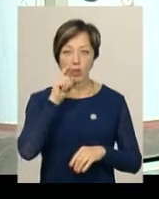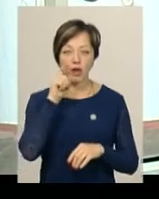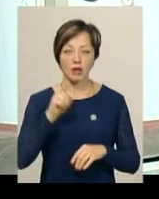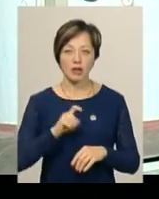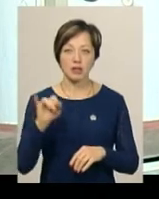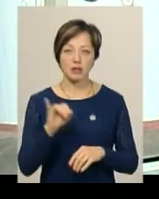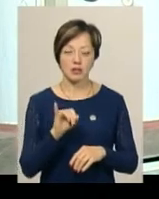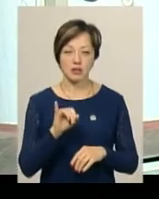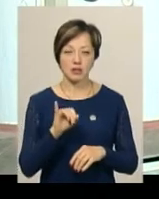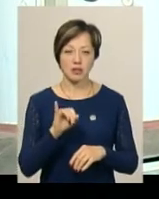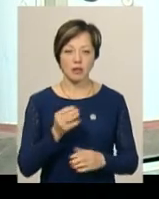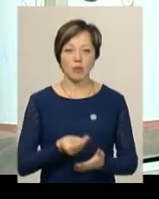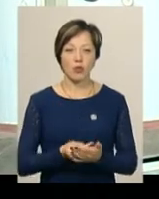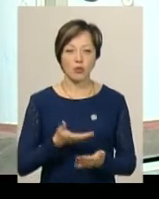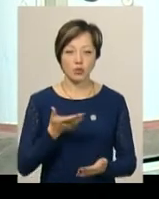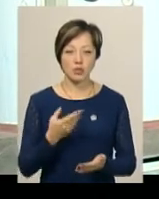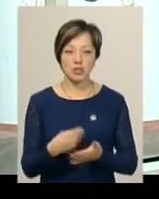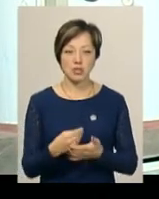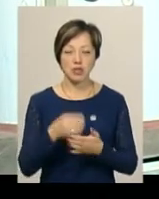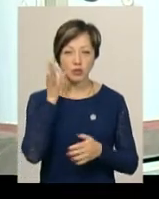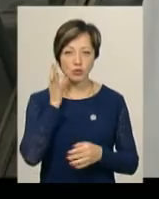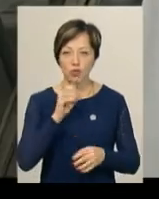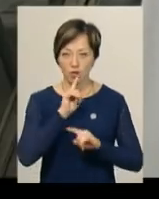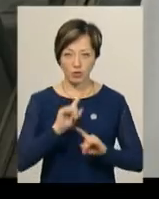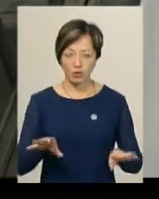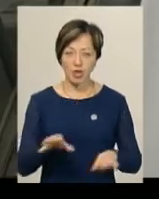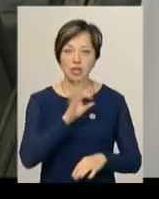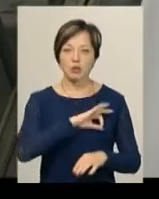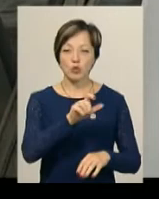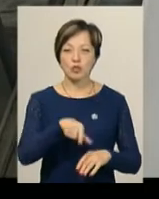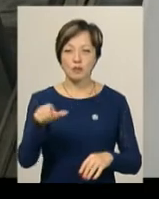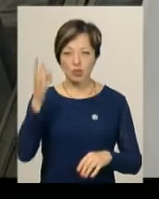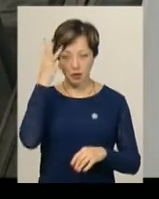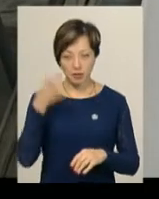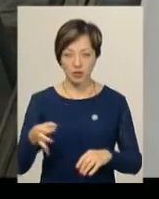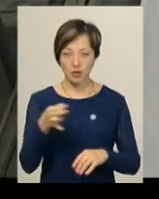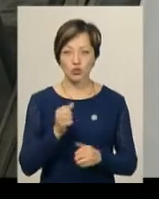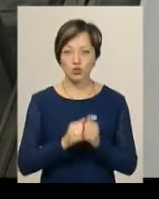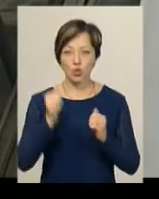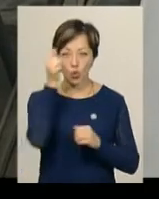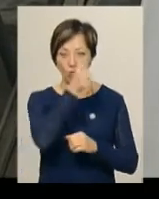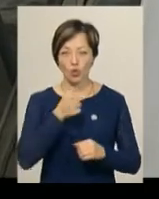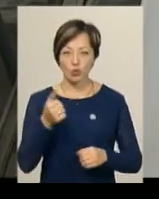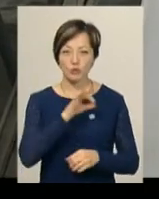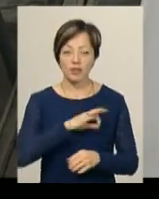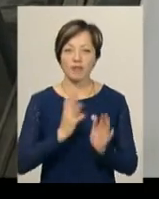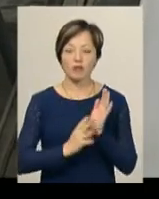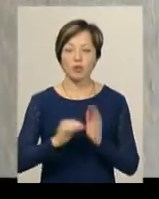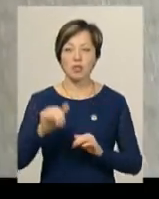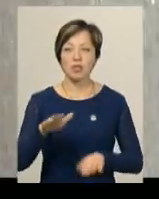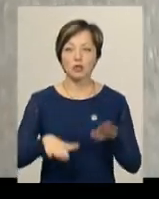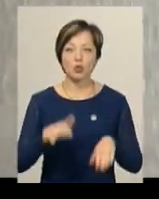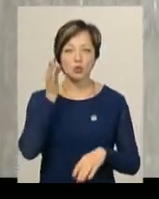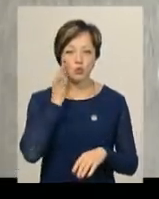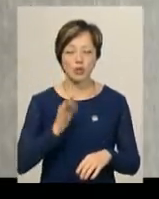і підняття ціни на цукорне продукт. Споживачі Хмельниччини щороку з'їдають 90 тисяч тонн цукру, каже директор